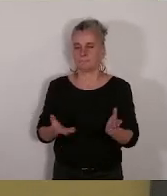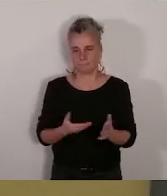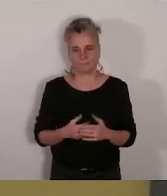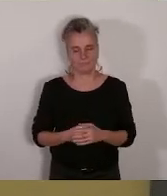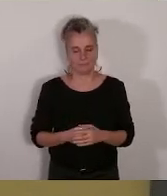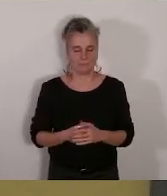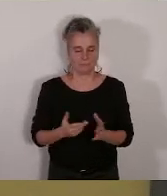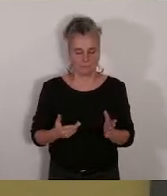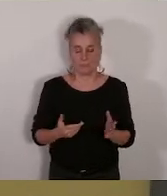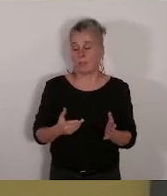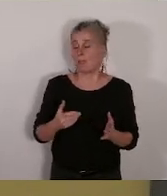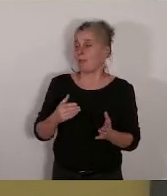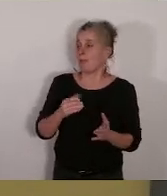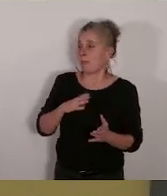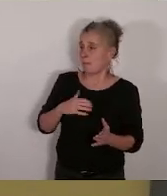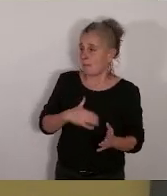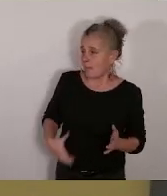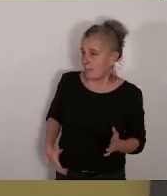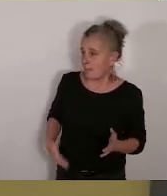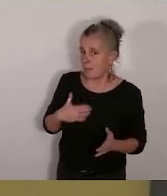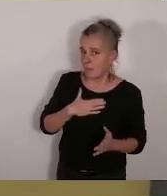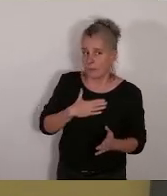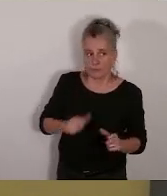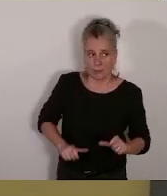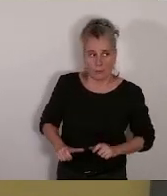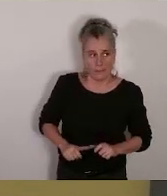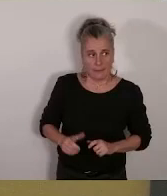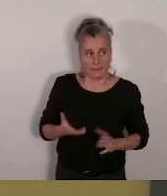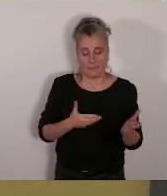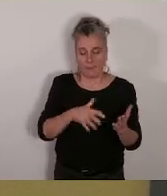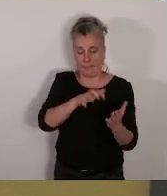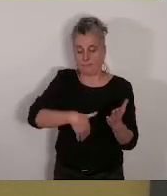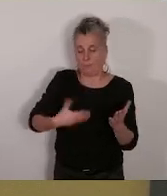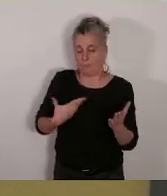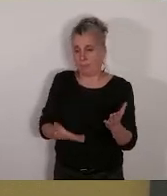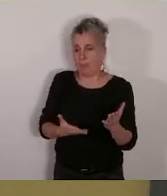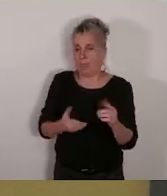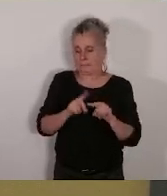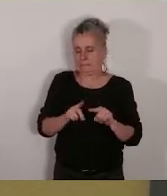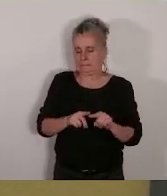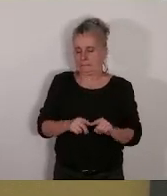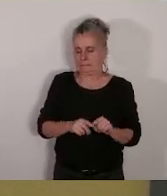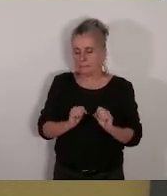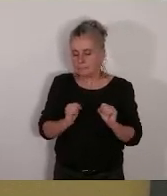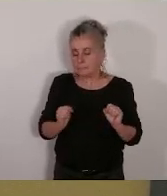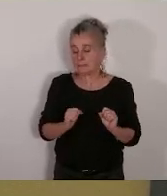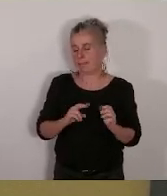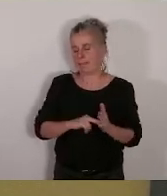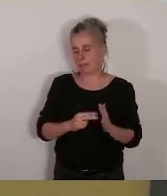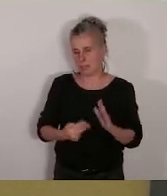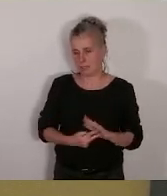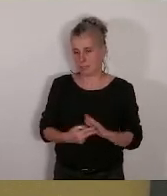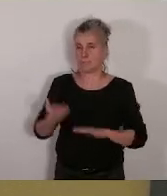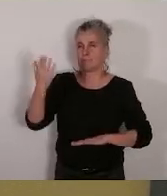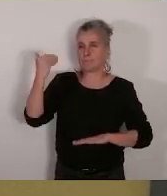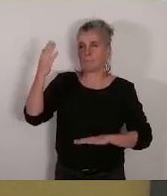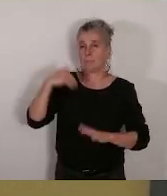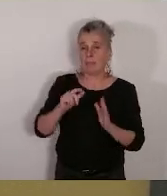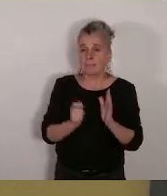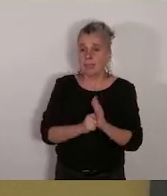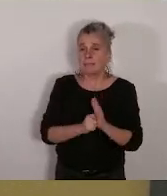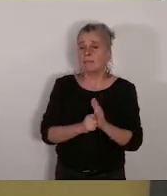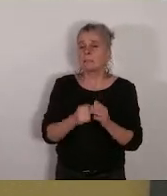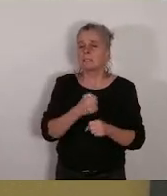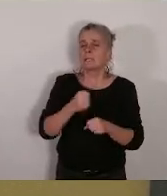chers collègues c'est effectivement un rapport très technique ça date de la création de la communauté de communes en